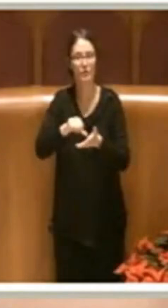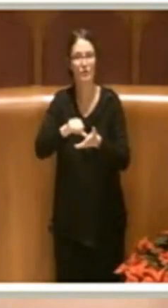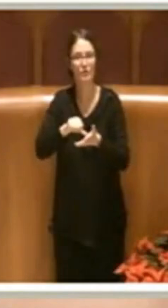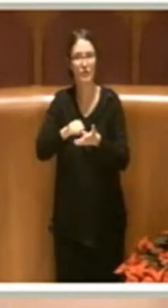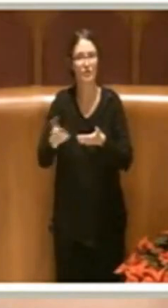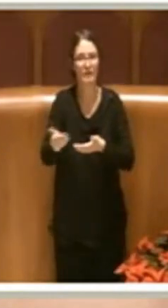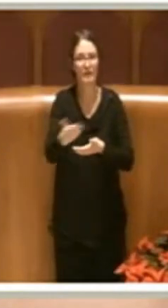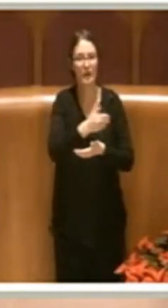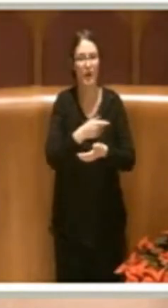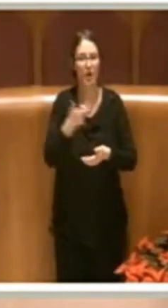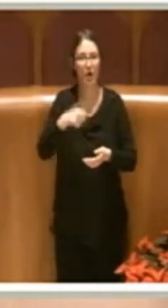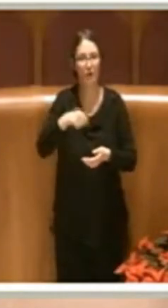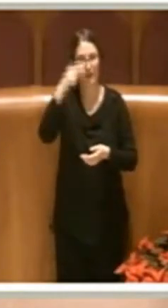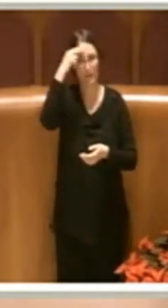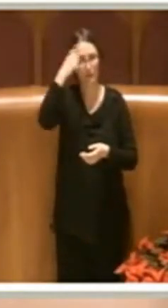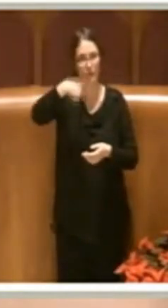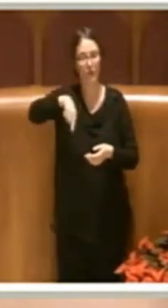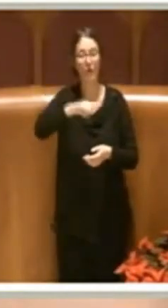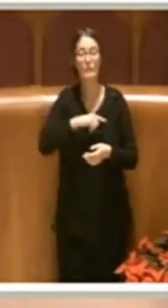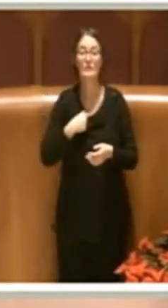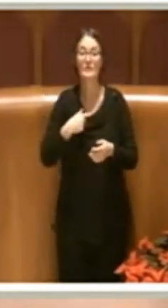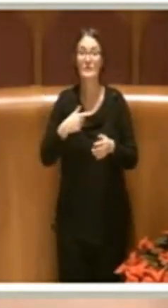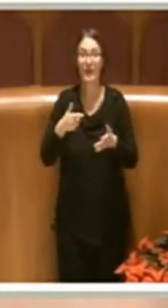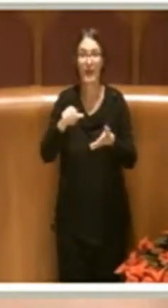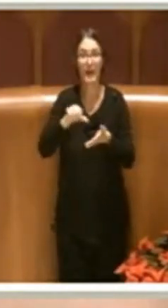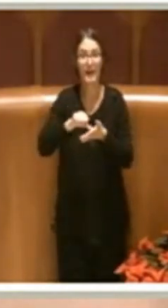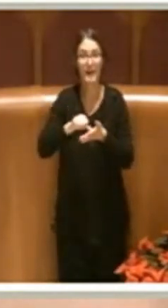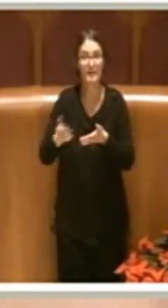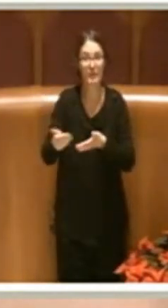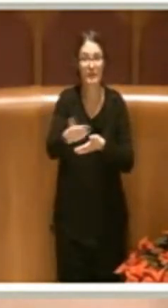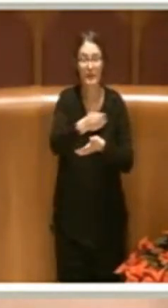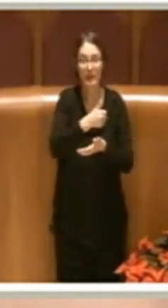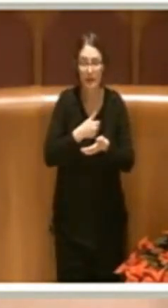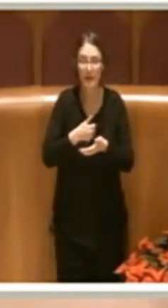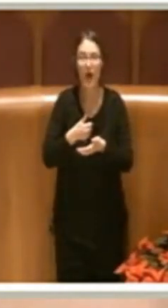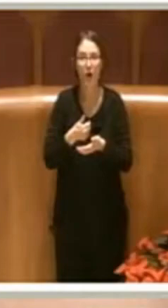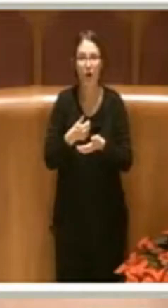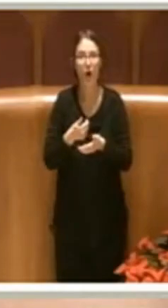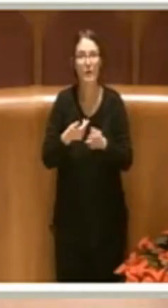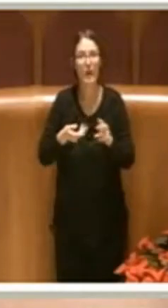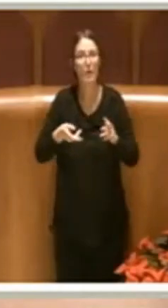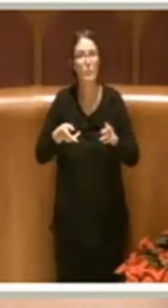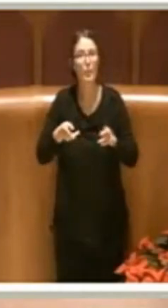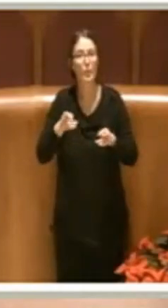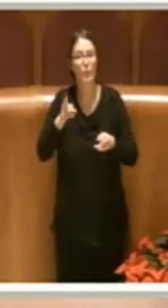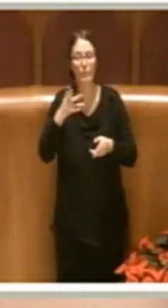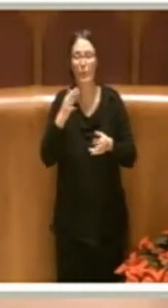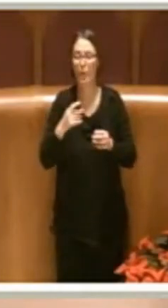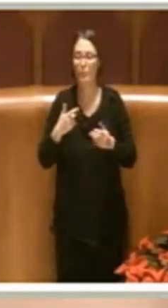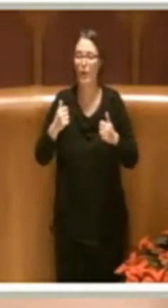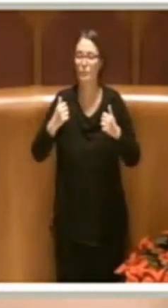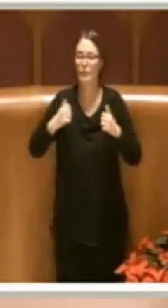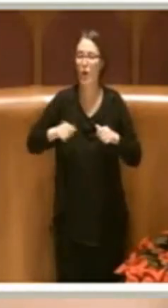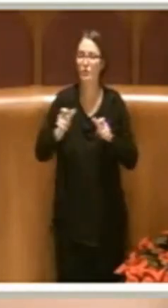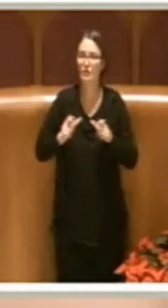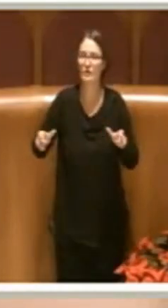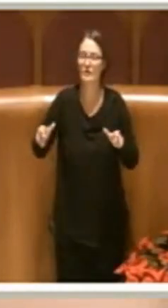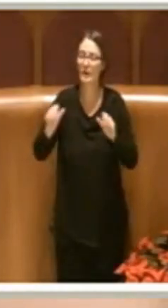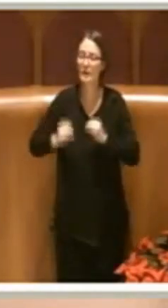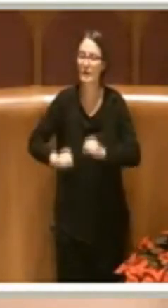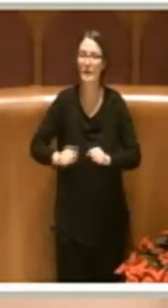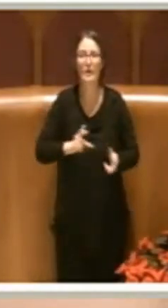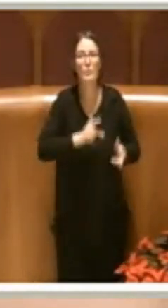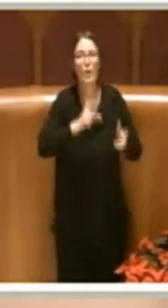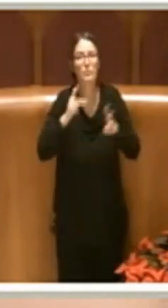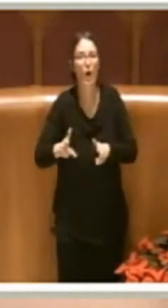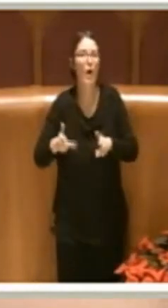ricordiamo, più sono i centri di raccolta dei rifiuti, dove i cittadini possono portare mobili o tutti quelli che